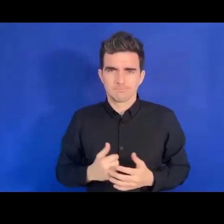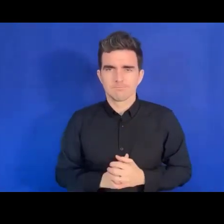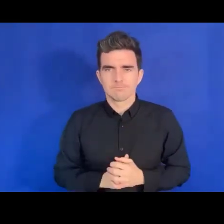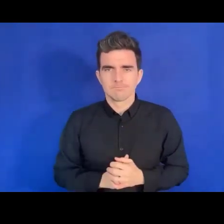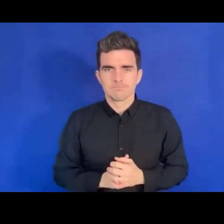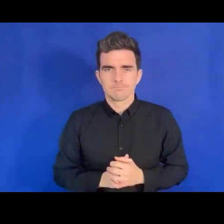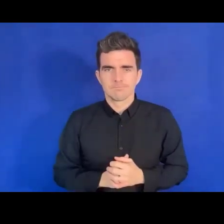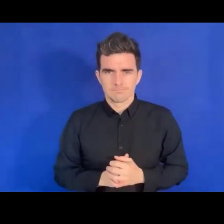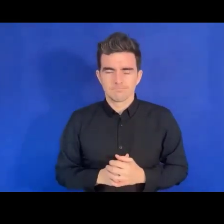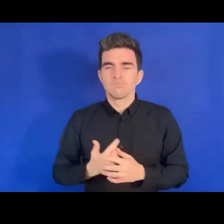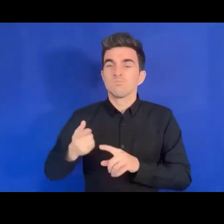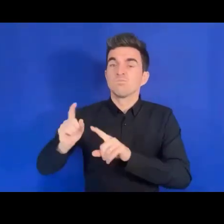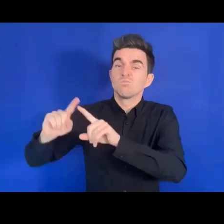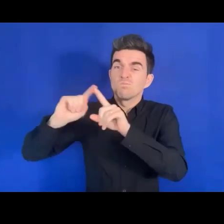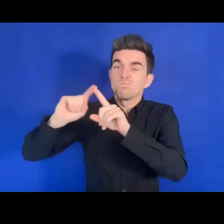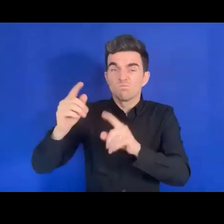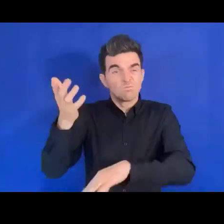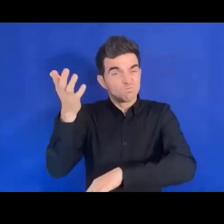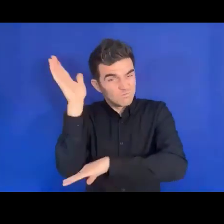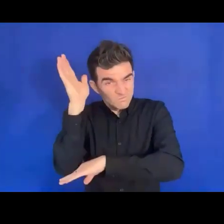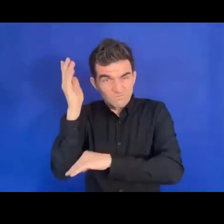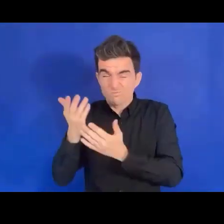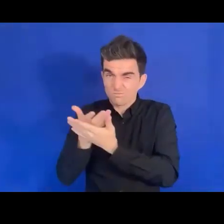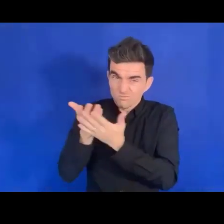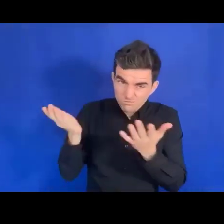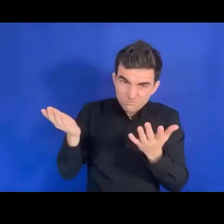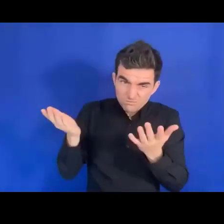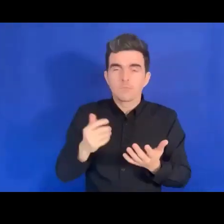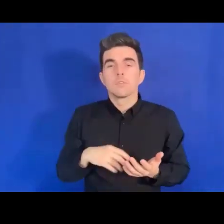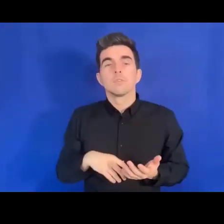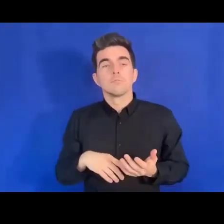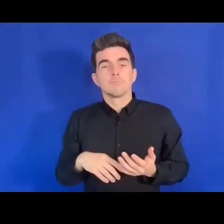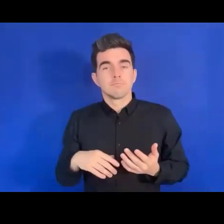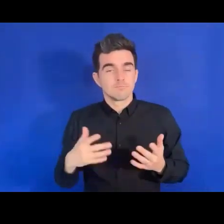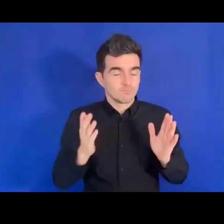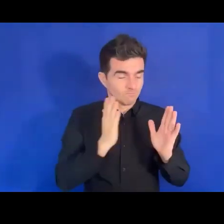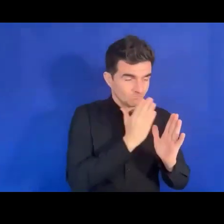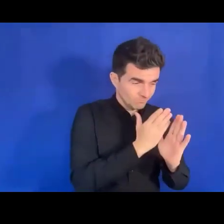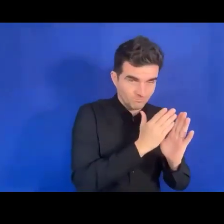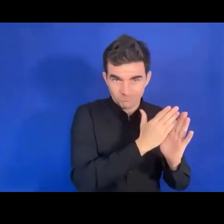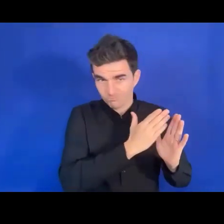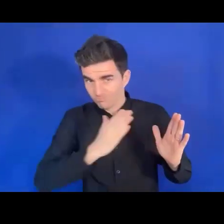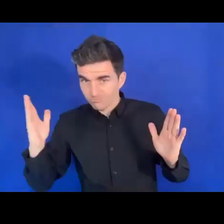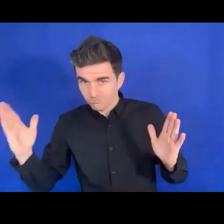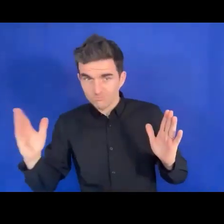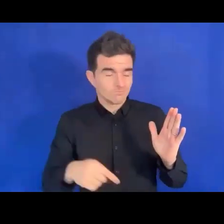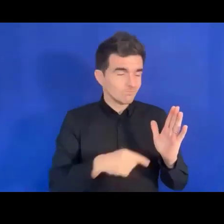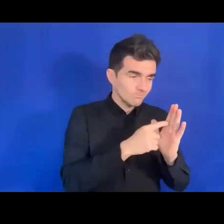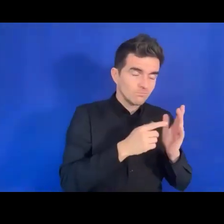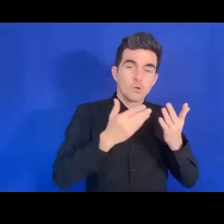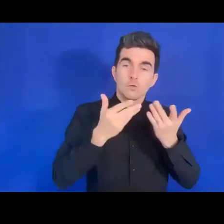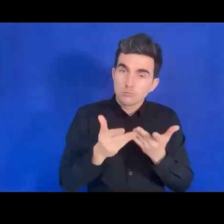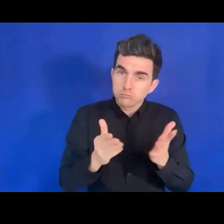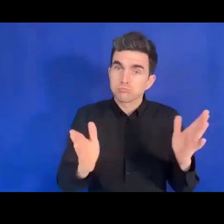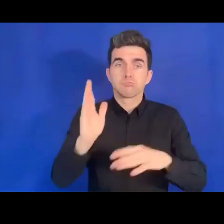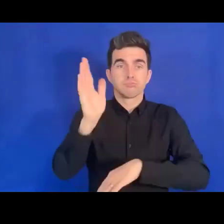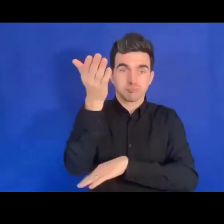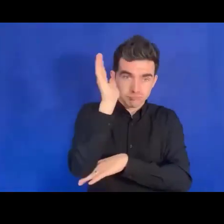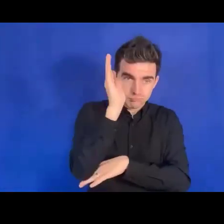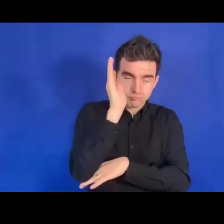Johan, etc. Merci pour toutes ces informations que vous avez partagées et nous espérons que